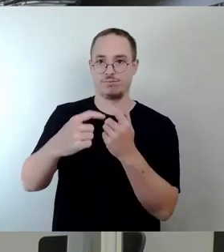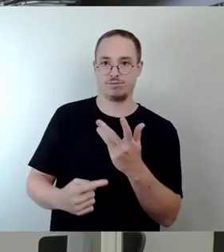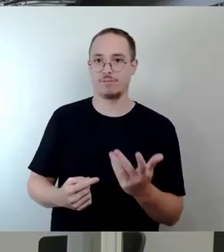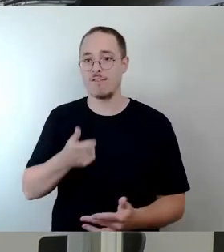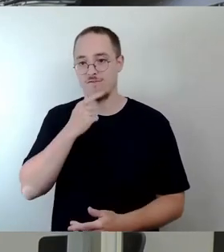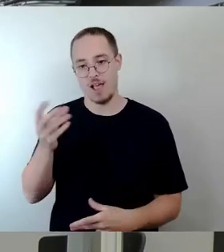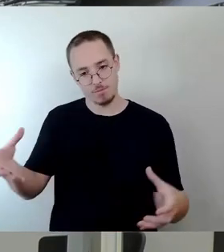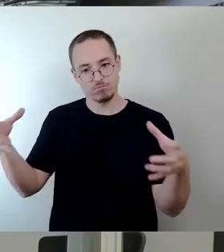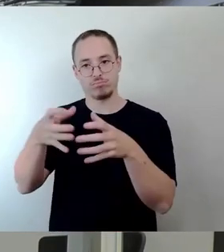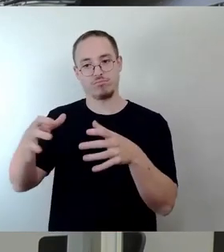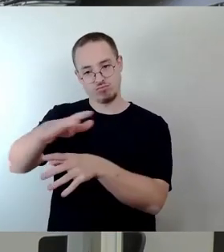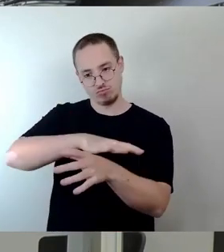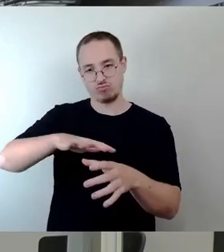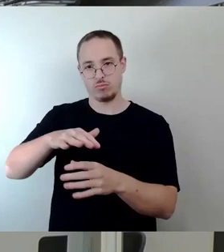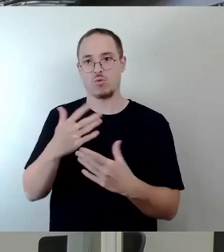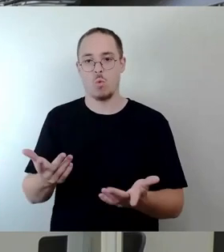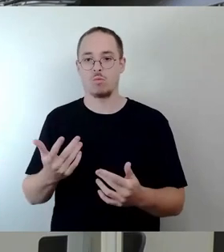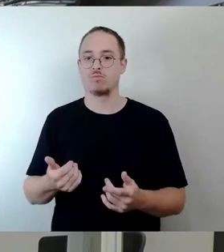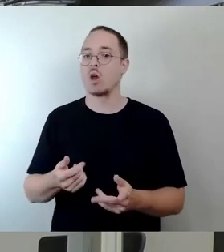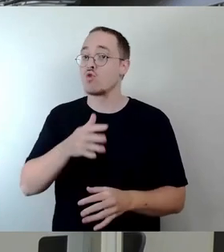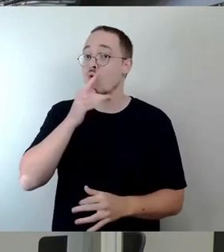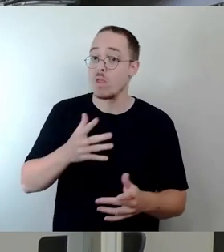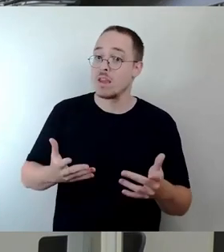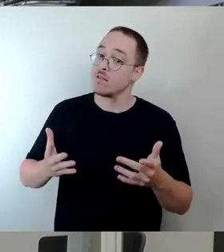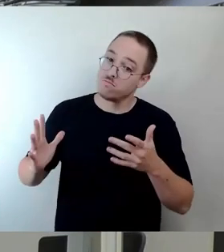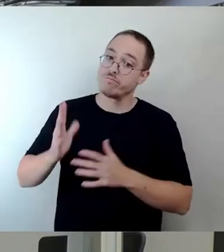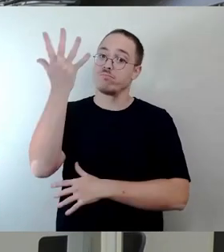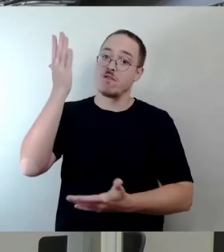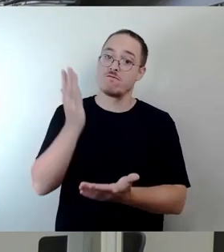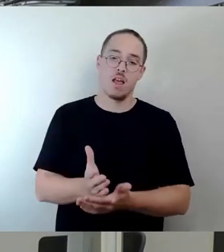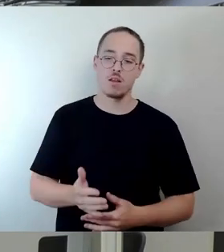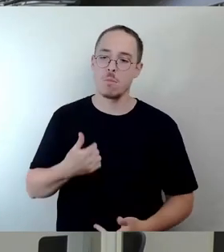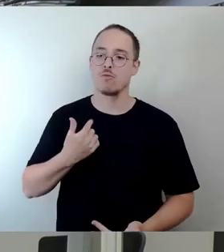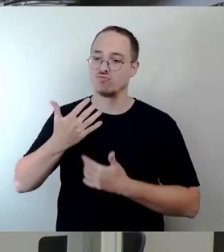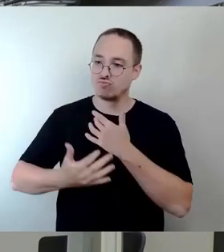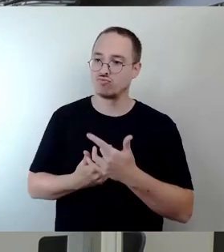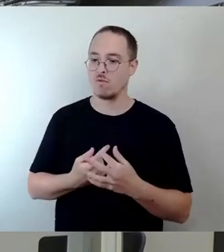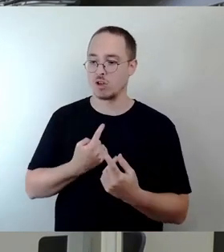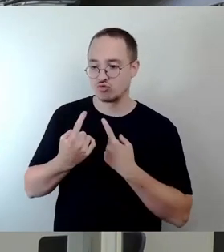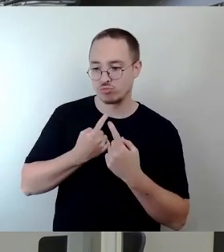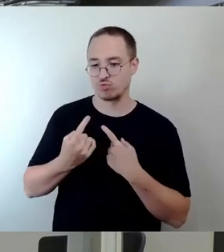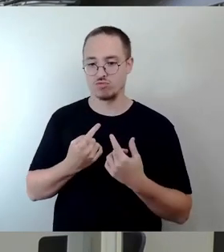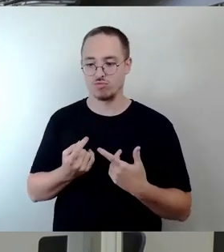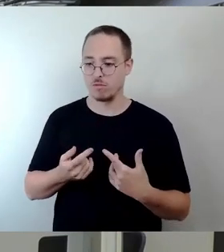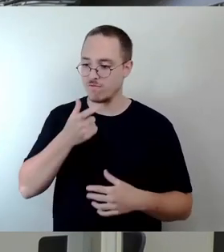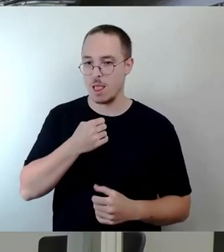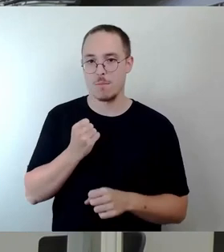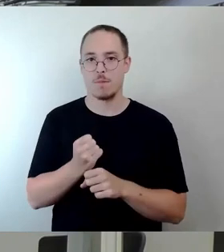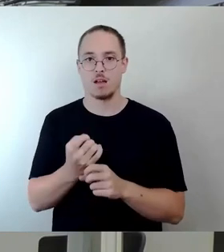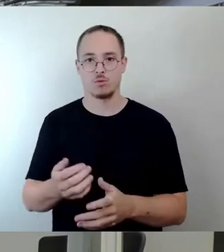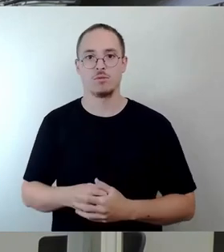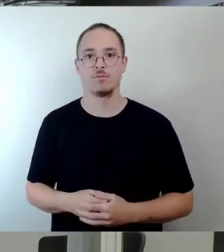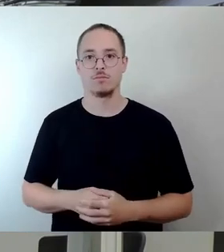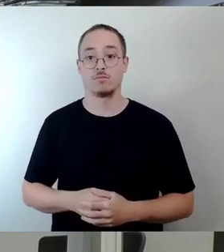ist alles in Erarbeitung, aber es gibt da erste Gespräche. Wir haben gemeinsam einen Termin gehabt. Frau Männeke-Schwarz vom Kunsthaus sitzt hinten. Wir waren